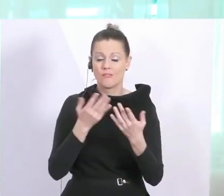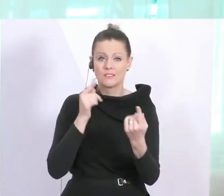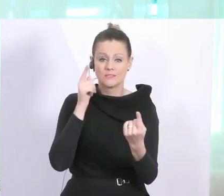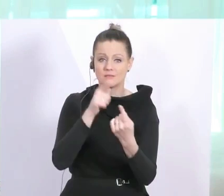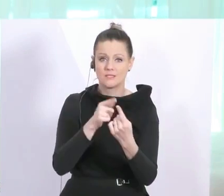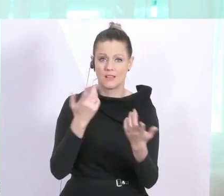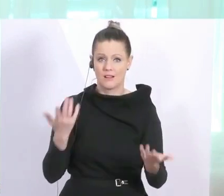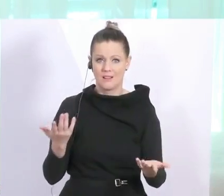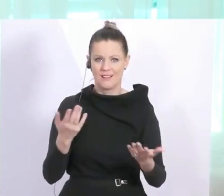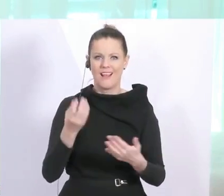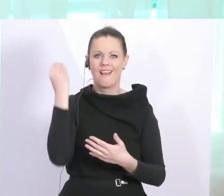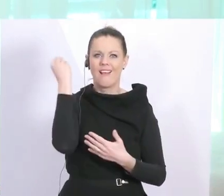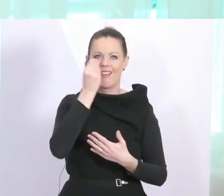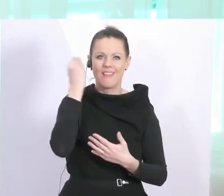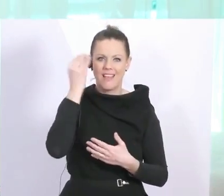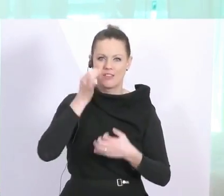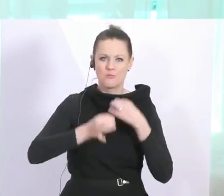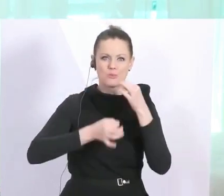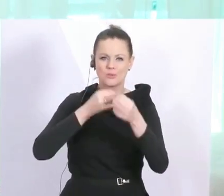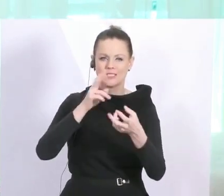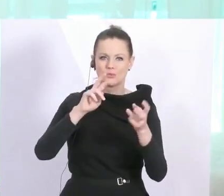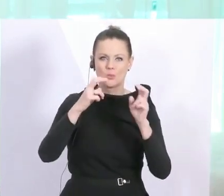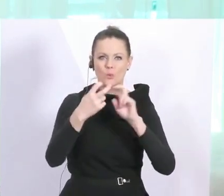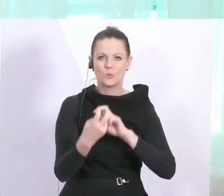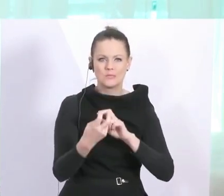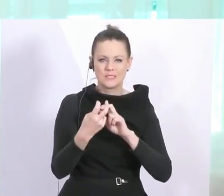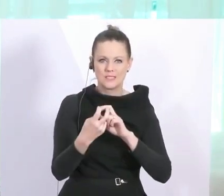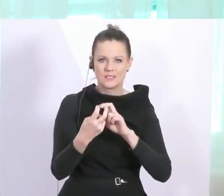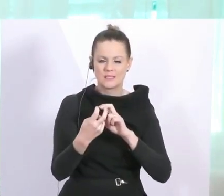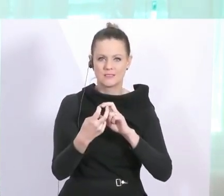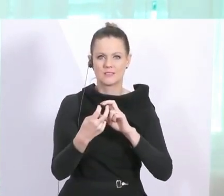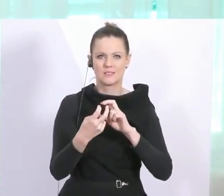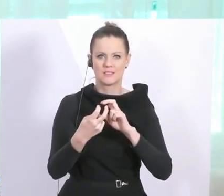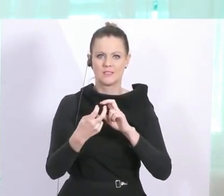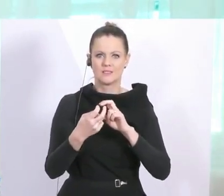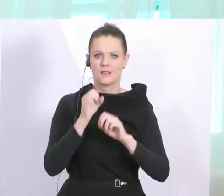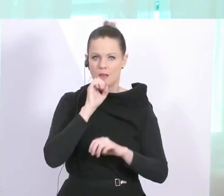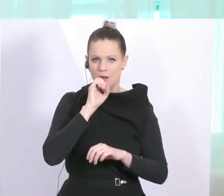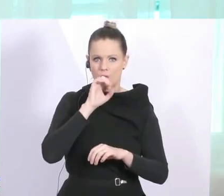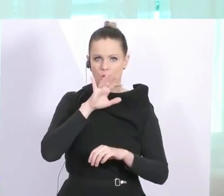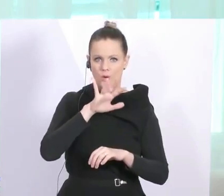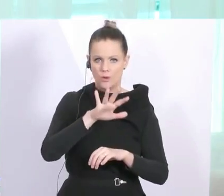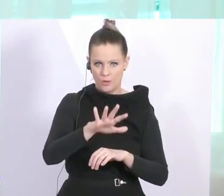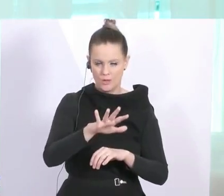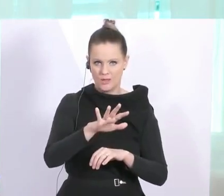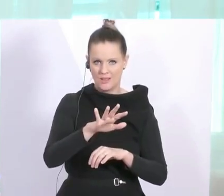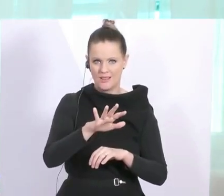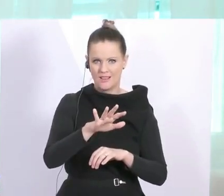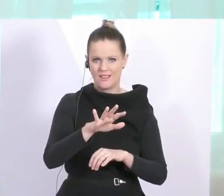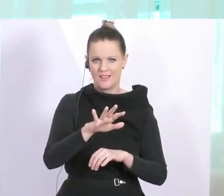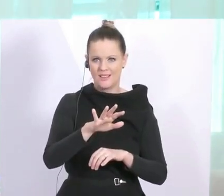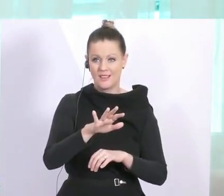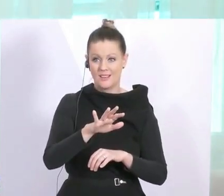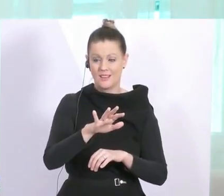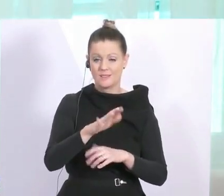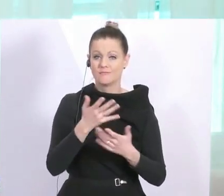nämlich einen Lernprozess zu realisieren mit dem Schutz des Ausatmens, also um zu vermeiden, dass man